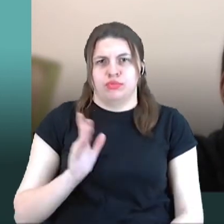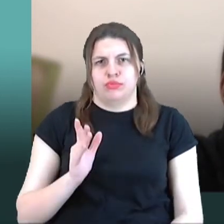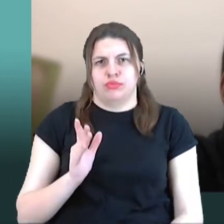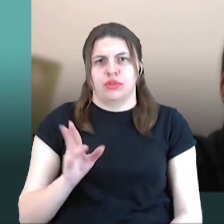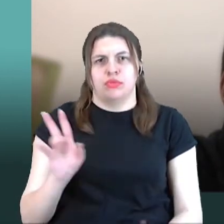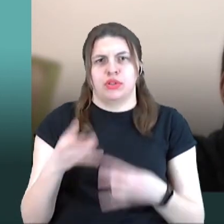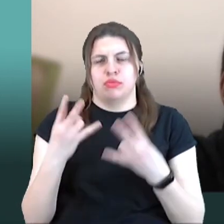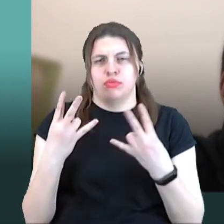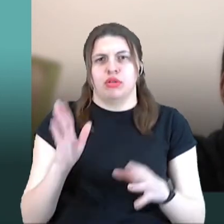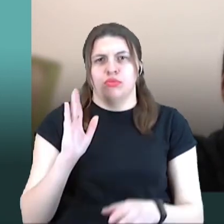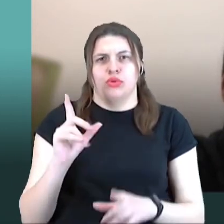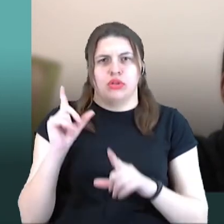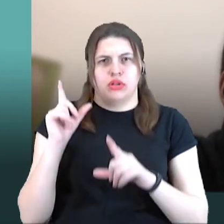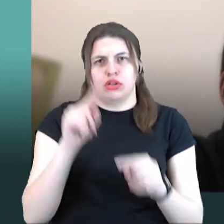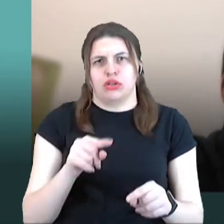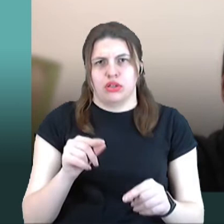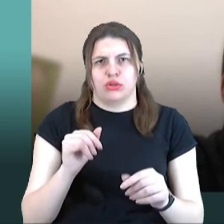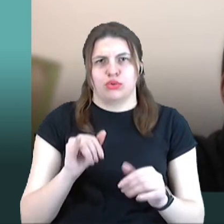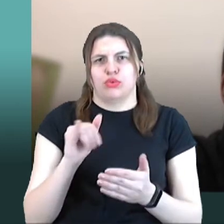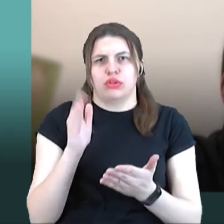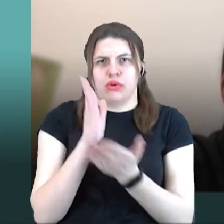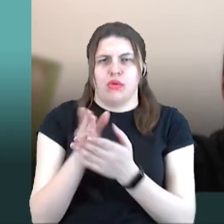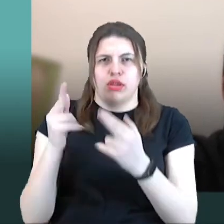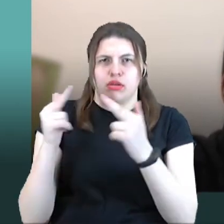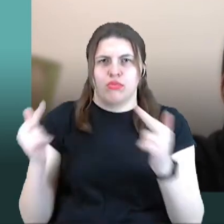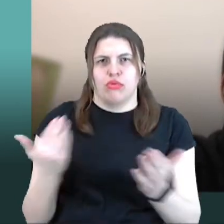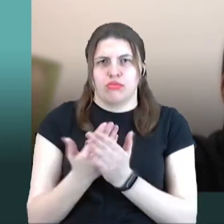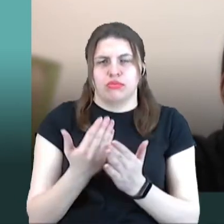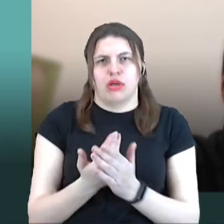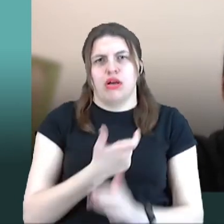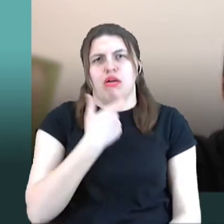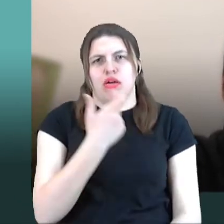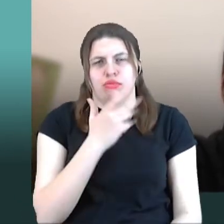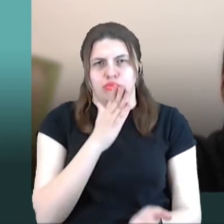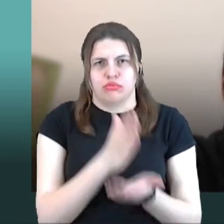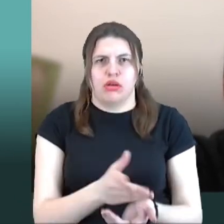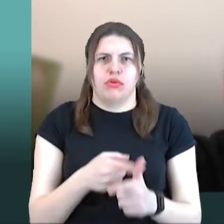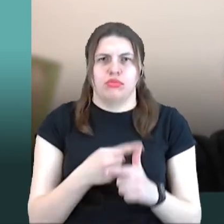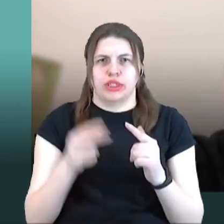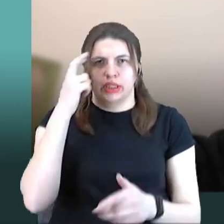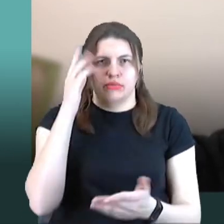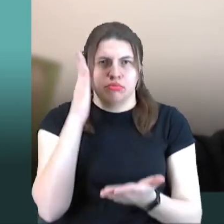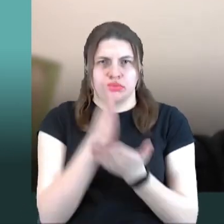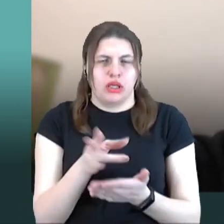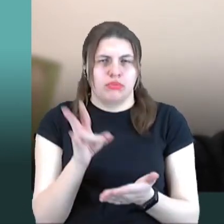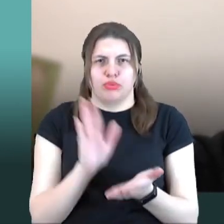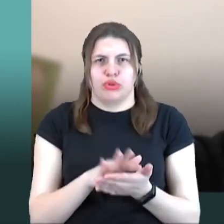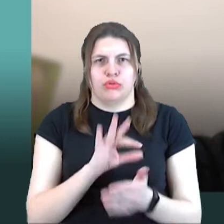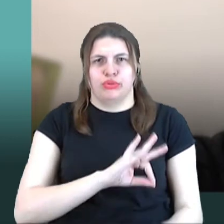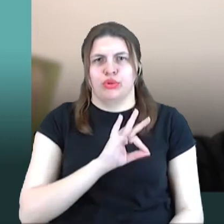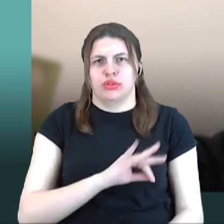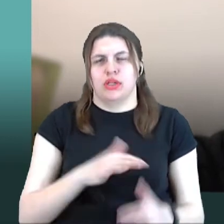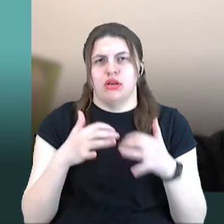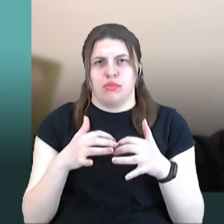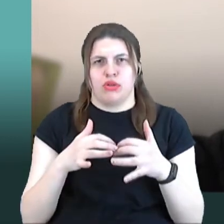буде їхати до Дніпра, до Харкова або до Києва. Вони можуть постійно вилітати з Краматорська. Ми